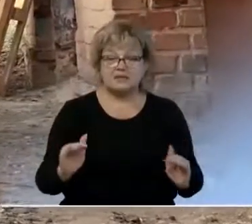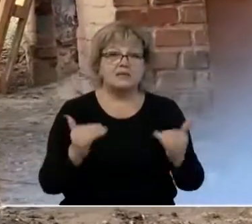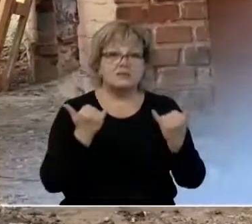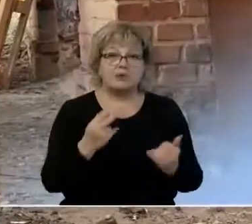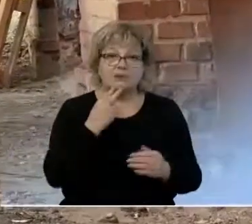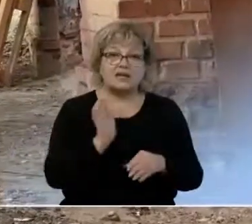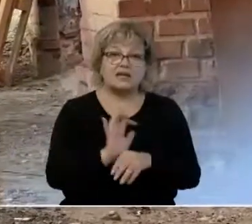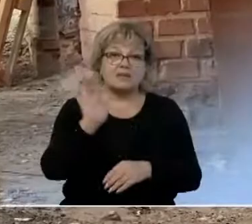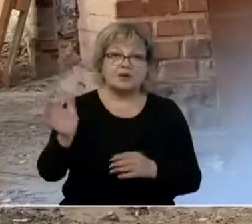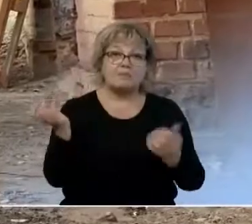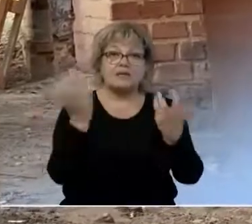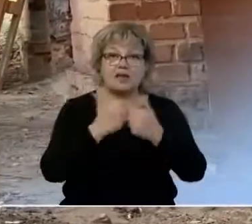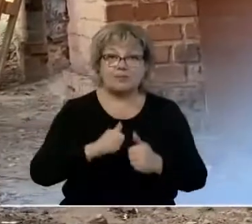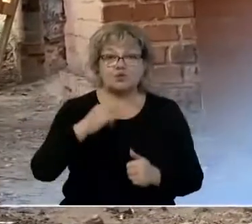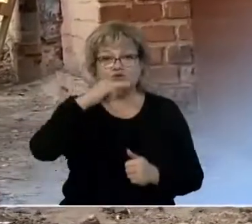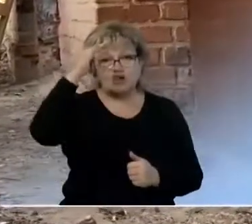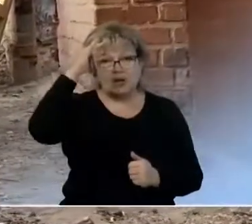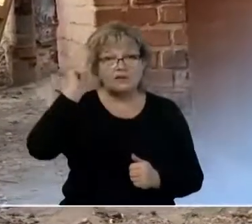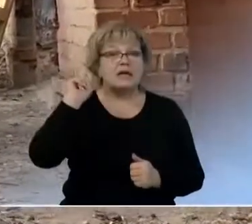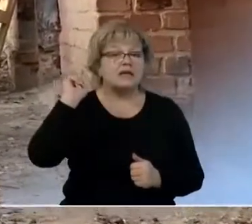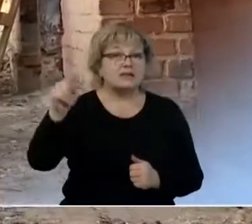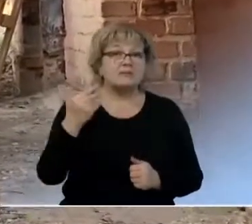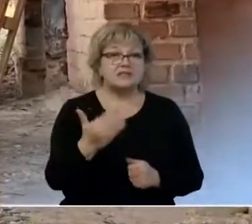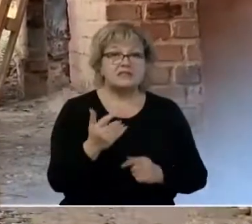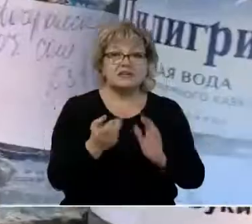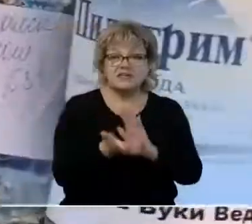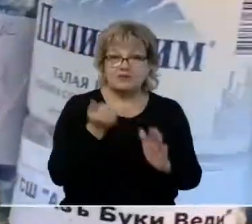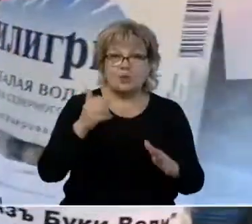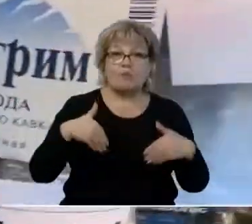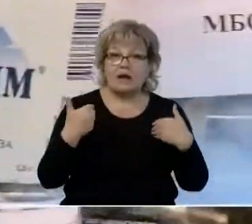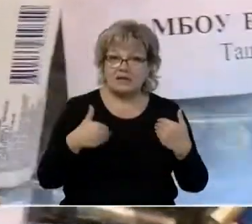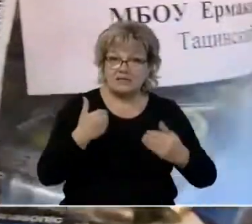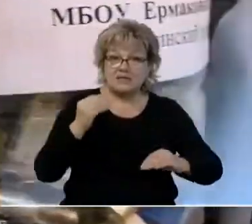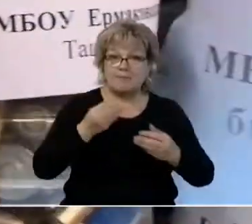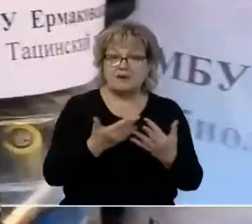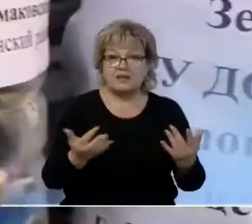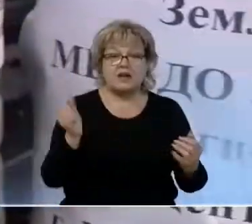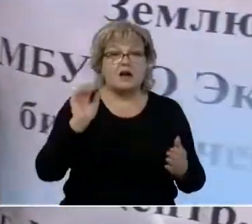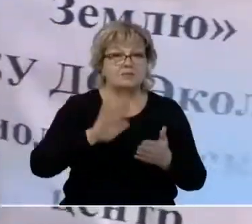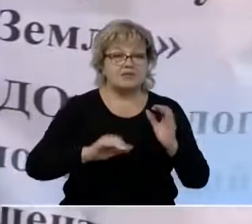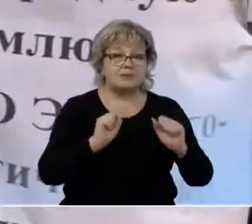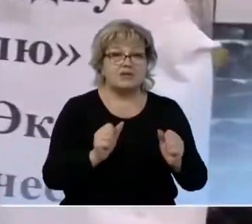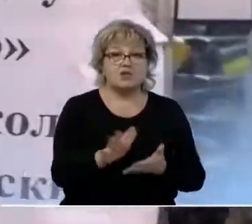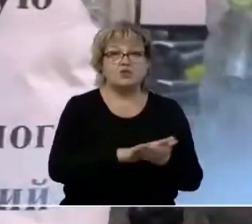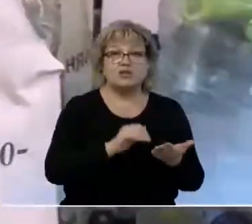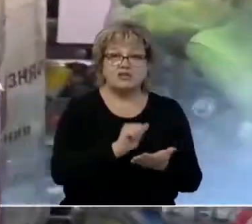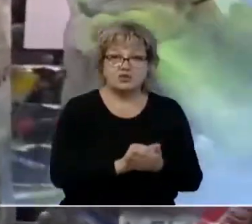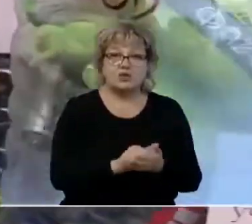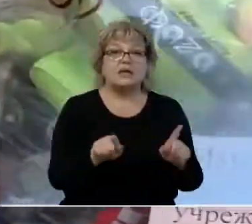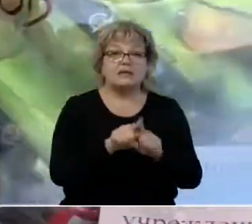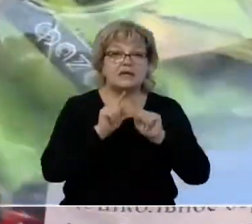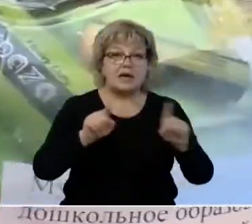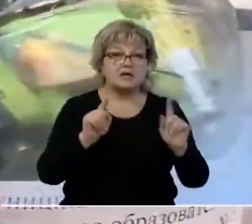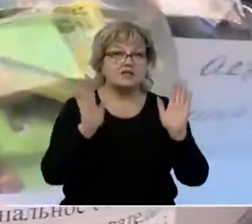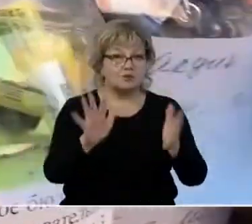батарейки отправятся на переработку в Челябинск. Там из них извлекут полезные материалы, остальное безопасно утилизируют. Такие